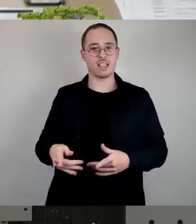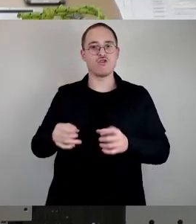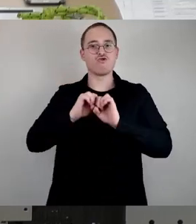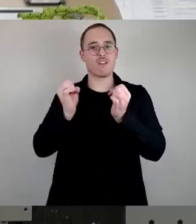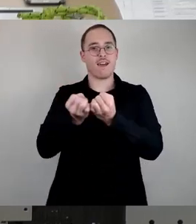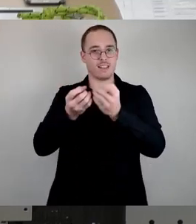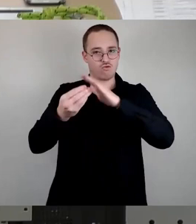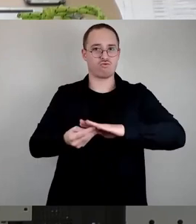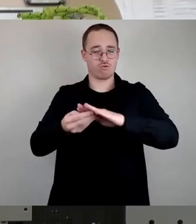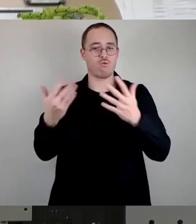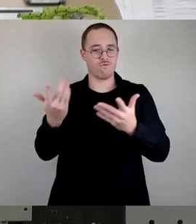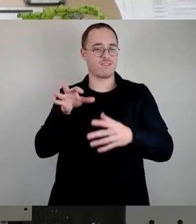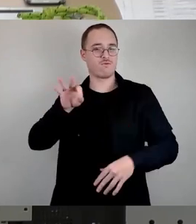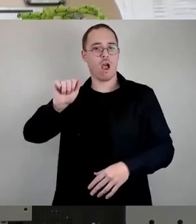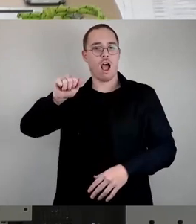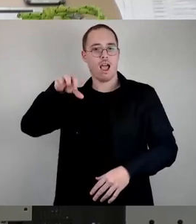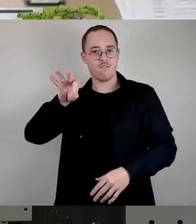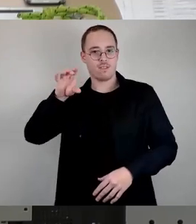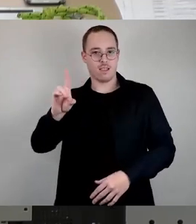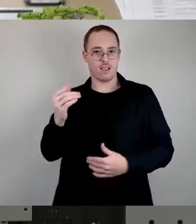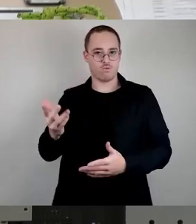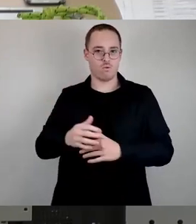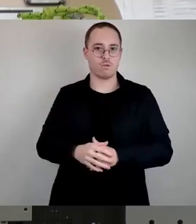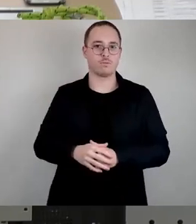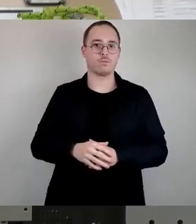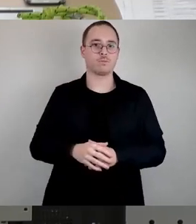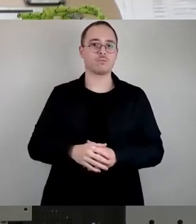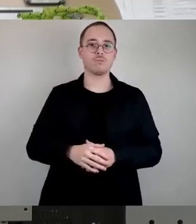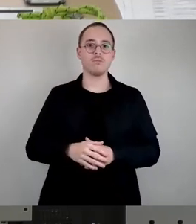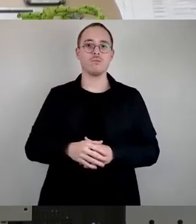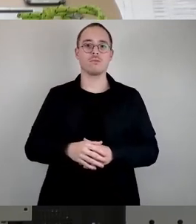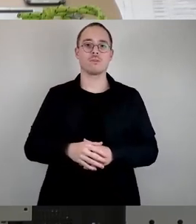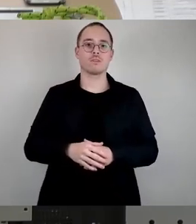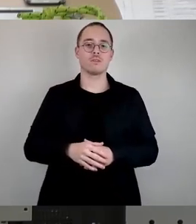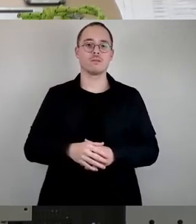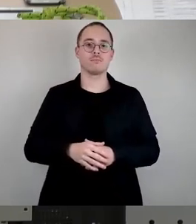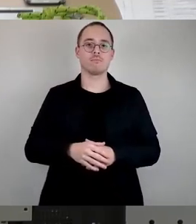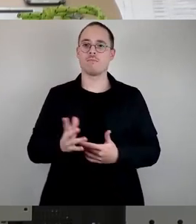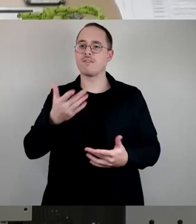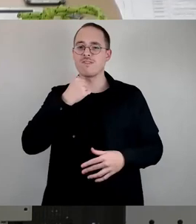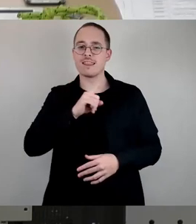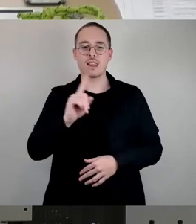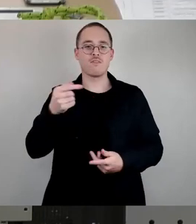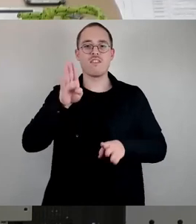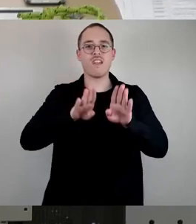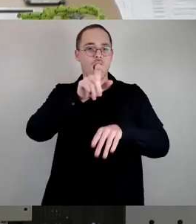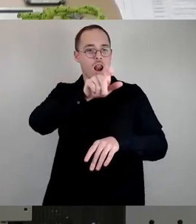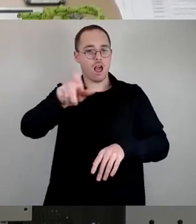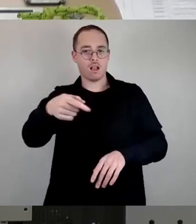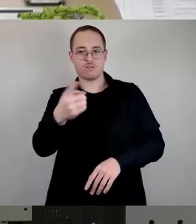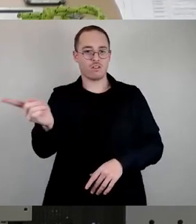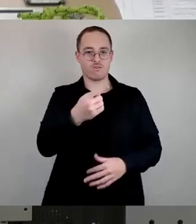Helden, wollen weder die Opposition mit Argumenten stellen, noch den Wähler überzeugen. Und was ist es anderes als dekorativer